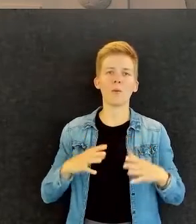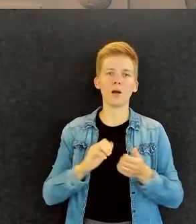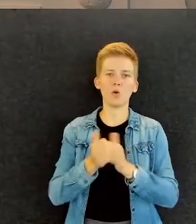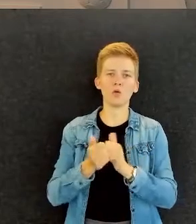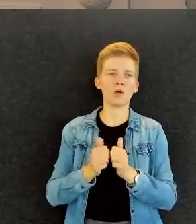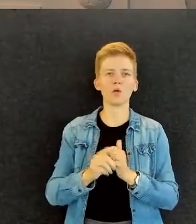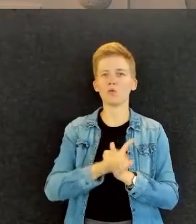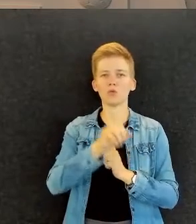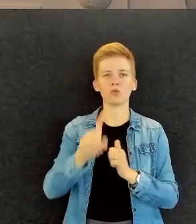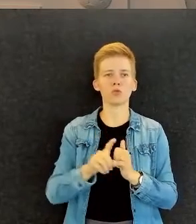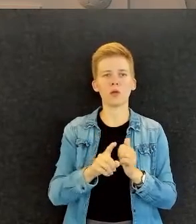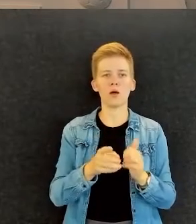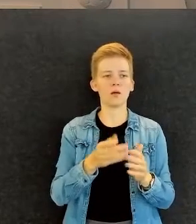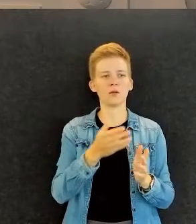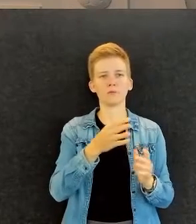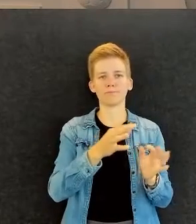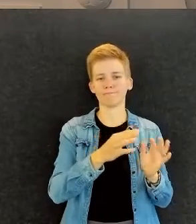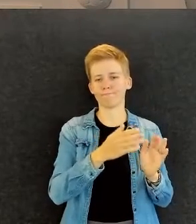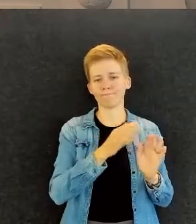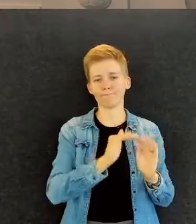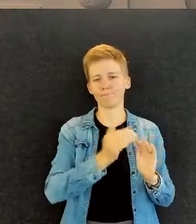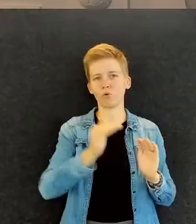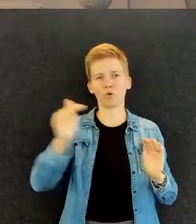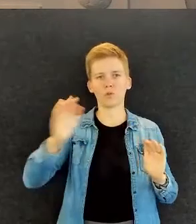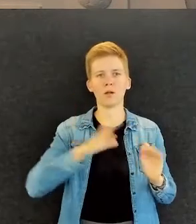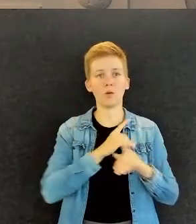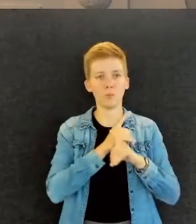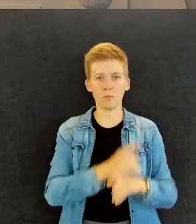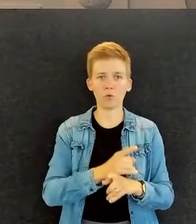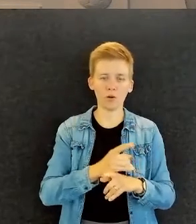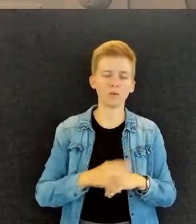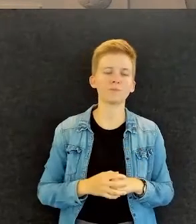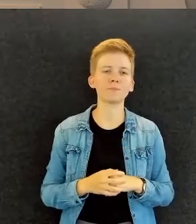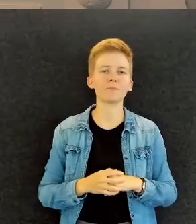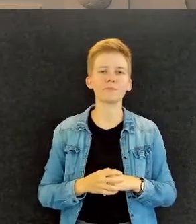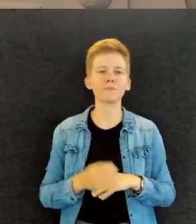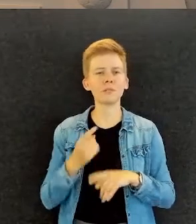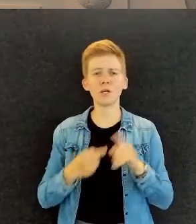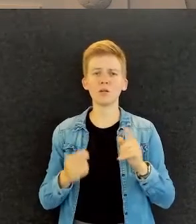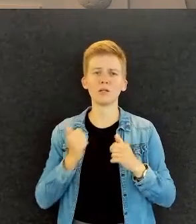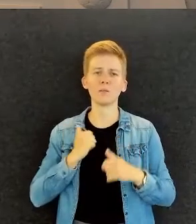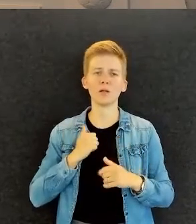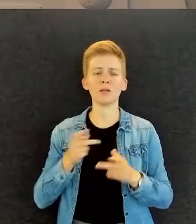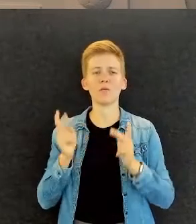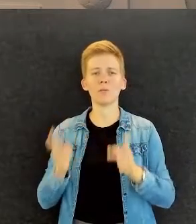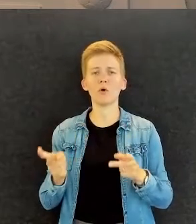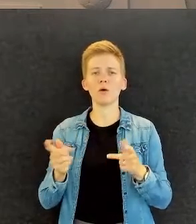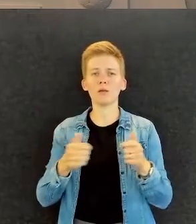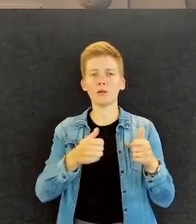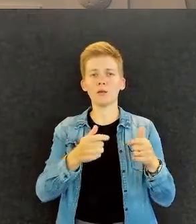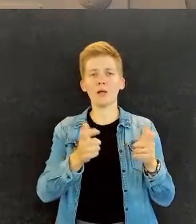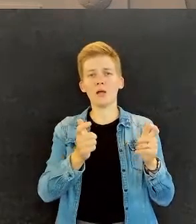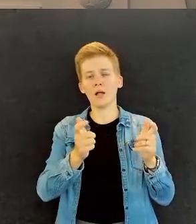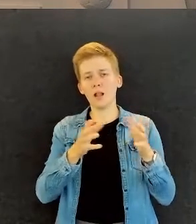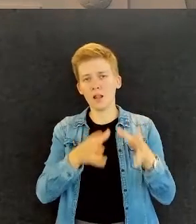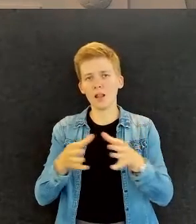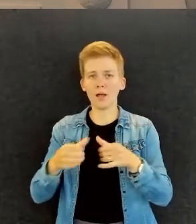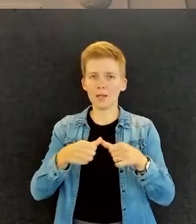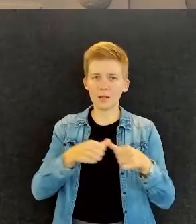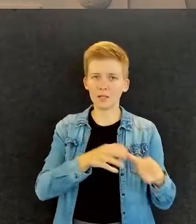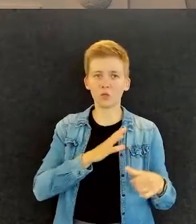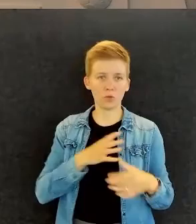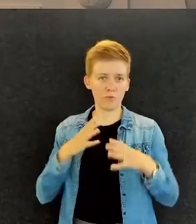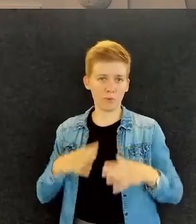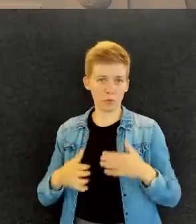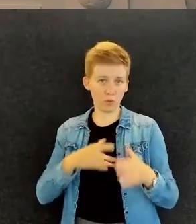polun varrelta tai huippu-urheilussa, niin olisihan se aivan mahtavaa, että myös lajiliitoista löytyisi vammaisia työntekijöitä. Kyllä,